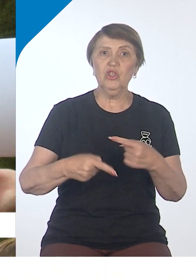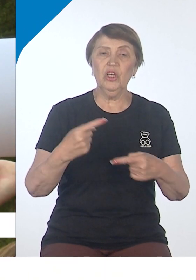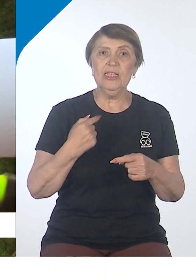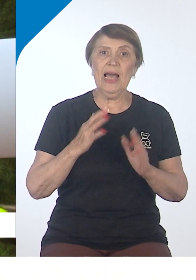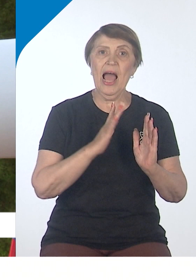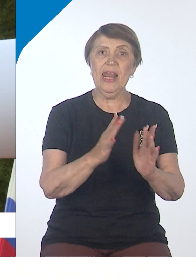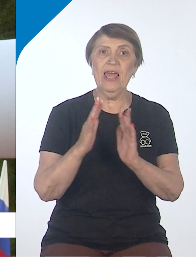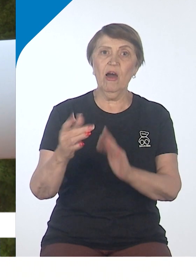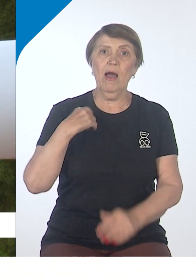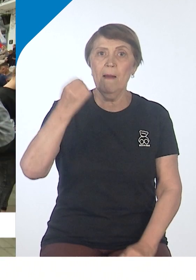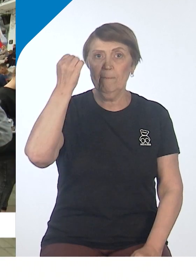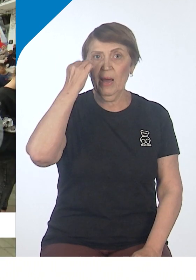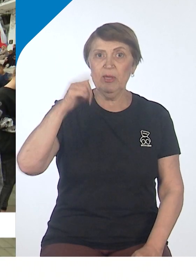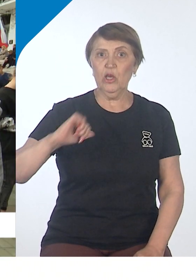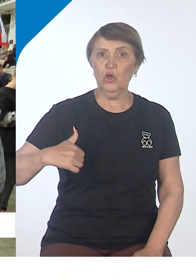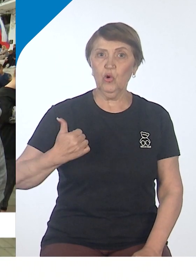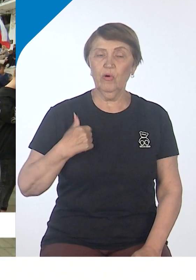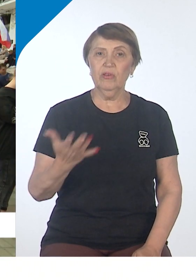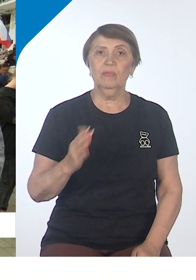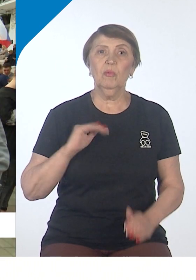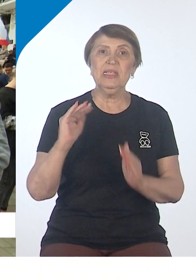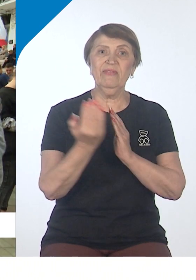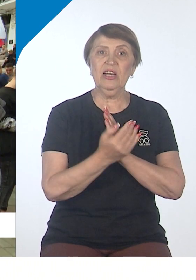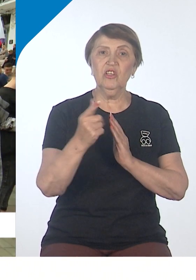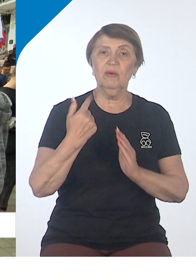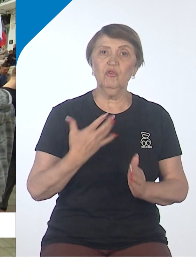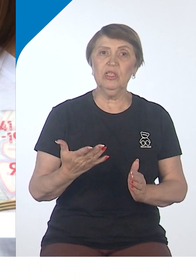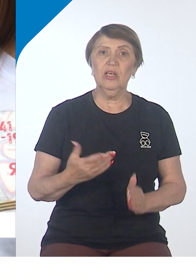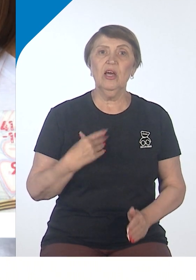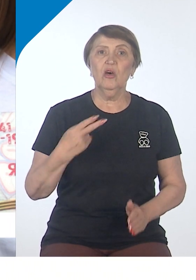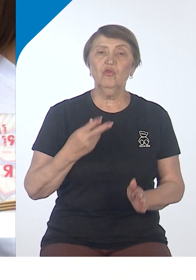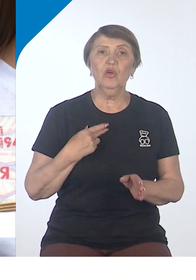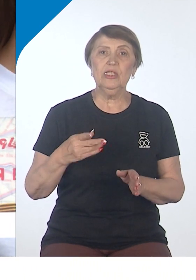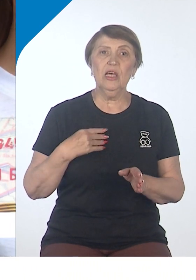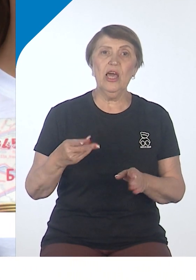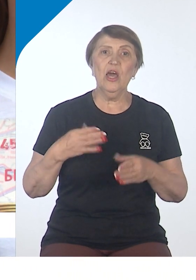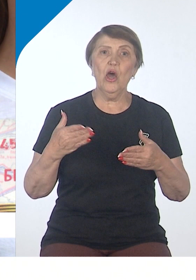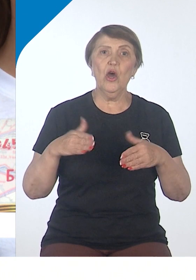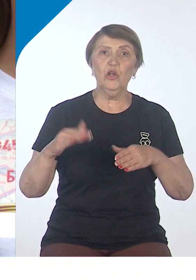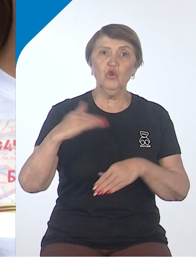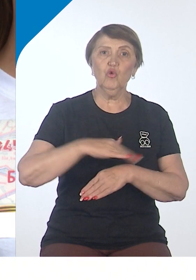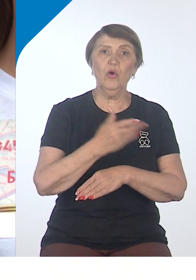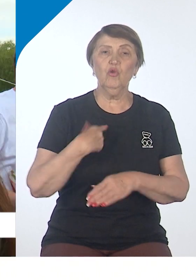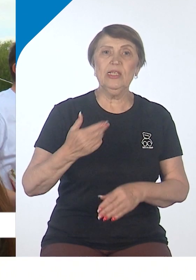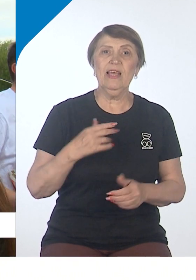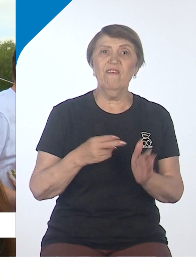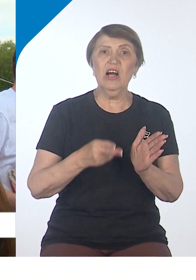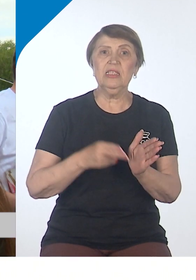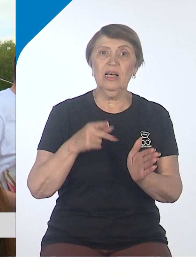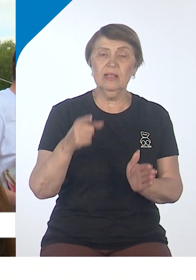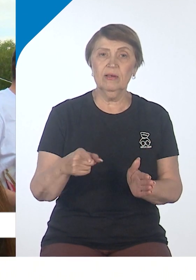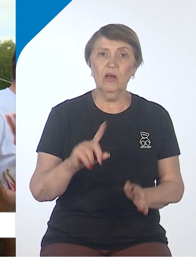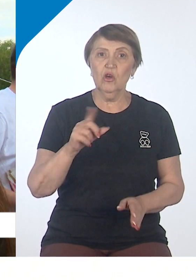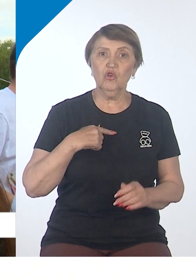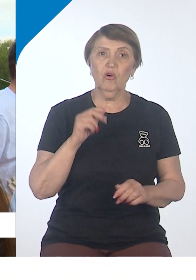героев. Далее сворачиваем ближе к Амуру. Бежим в сторону речного вокзала. Затем поднимаемся наверх, на площадь славы, для того,